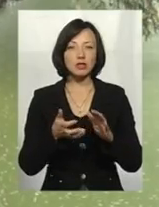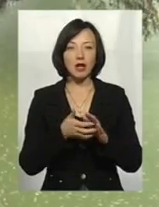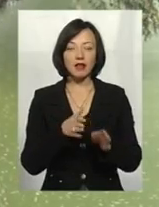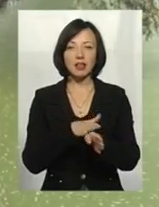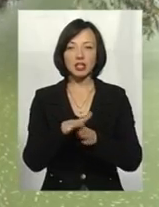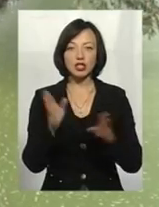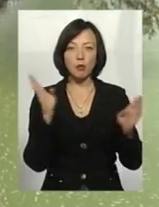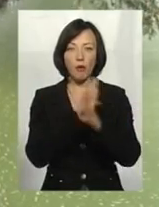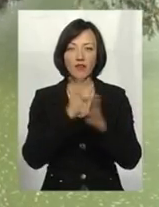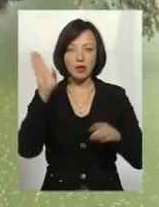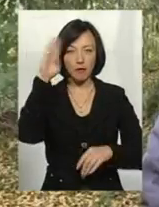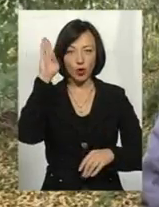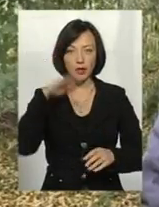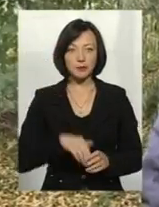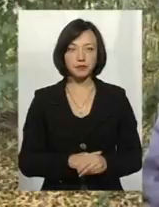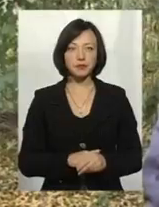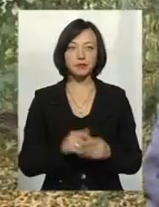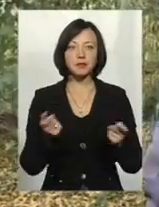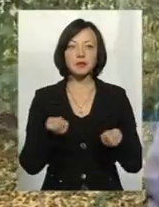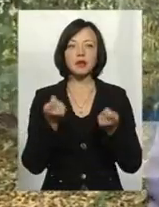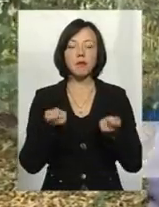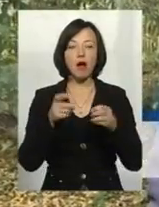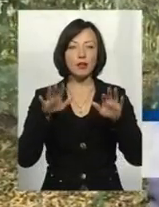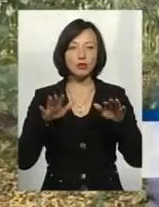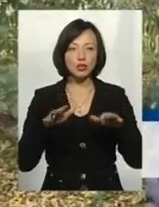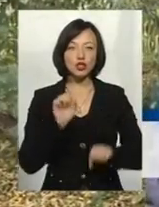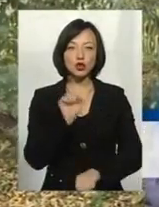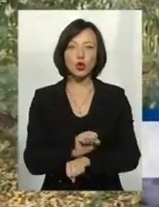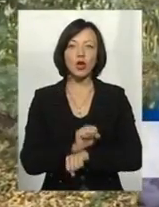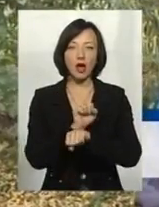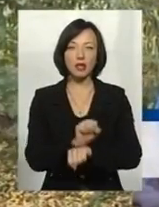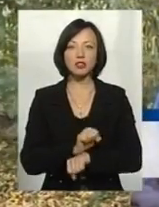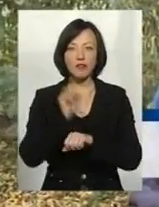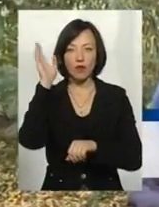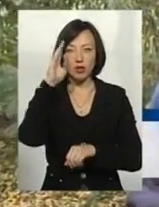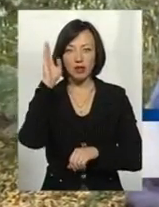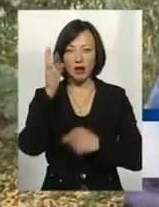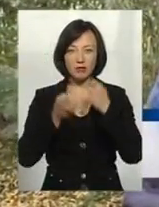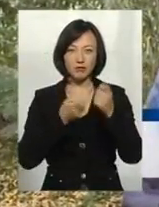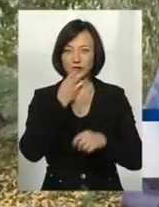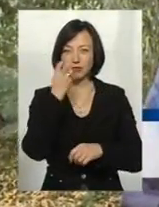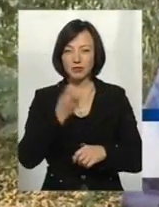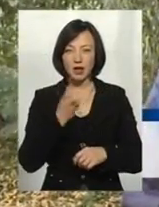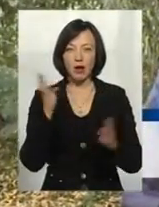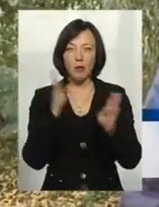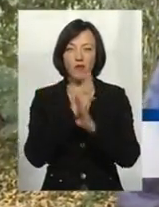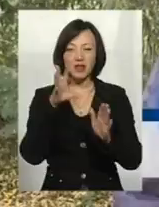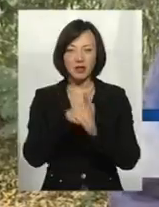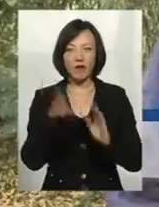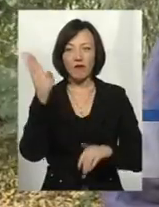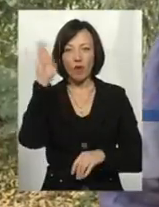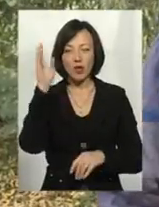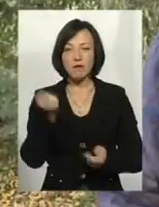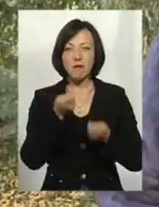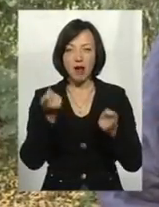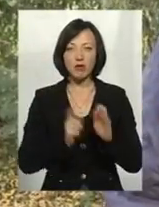насиченості киснем води. Мало дощів, стояча вода, органіка гниє, кислороду в воді мало і